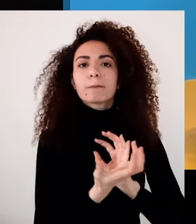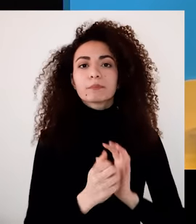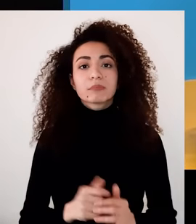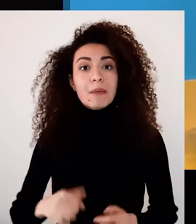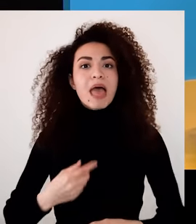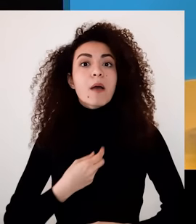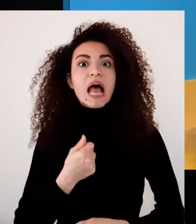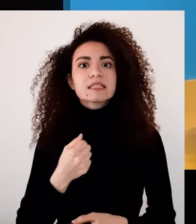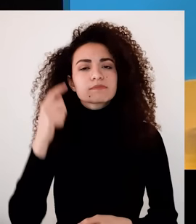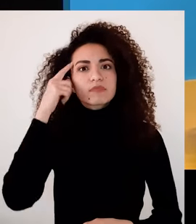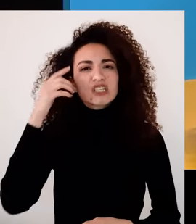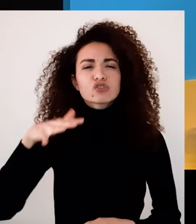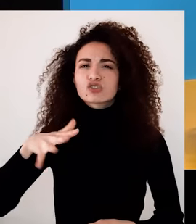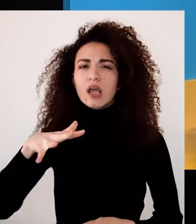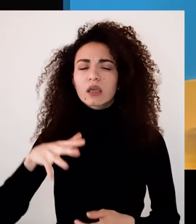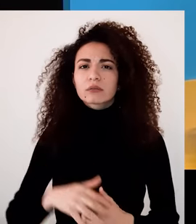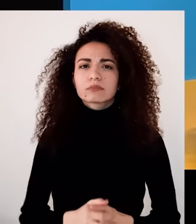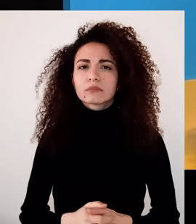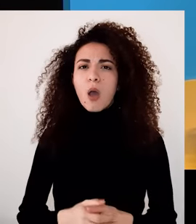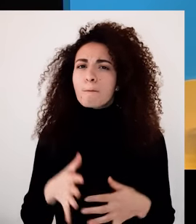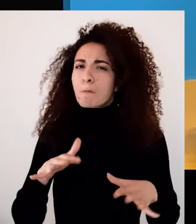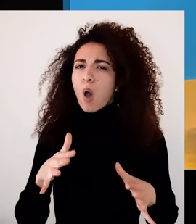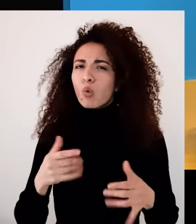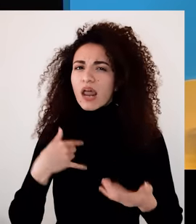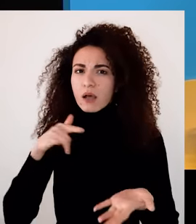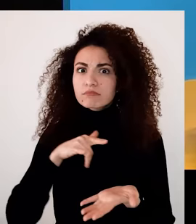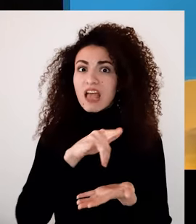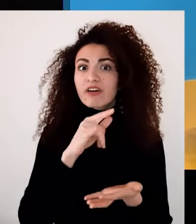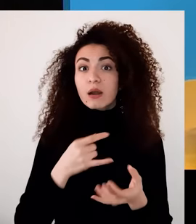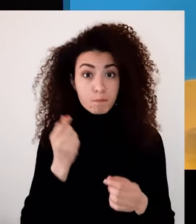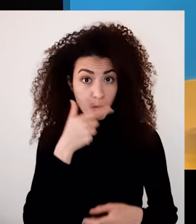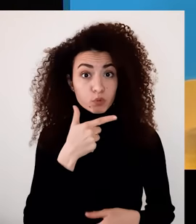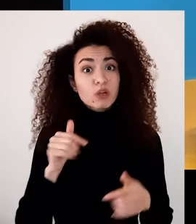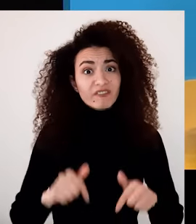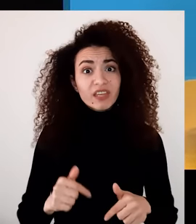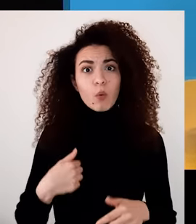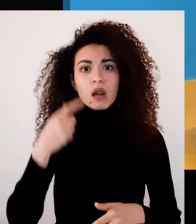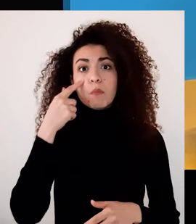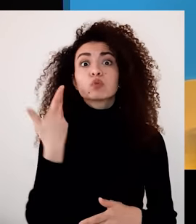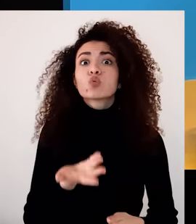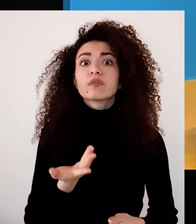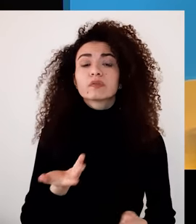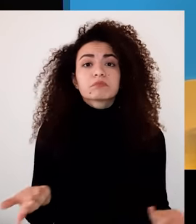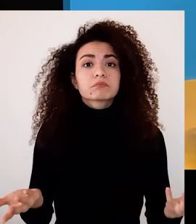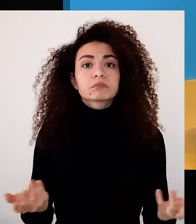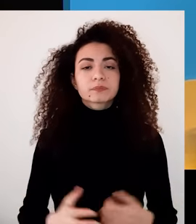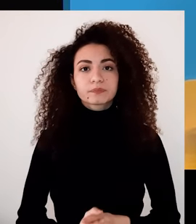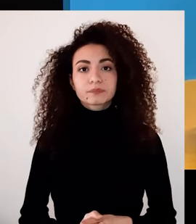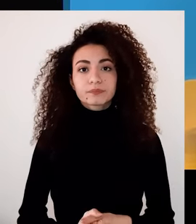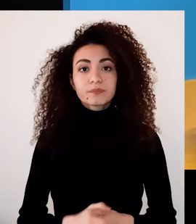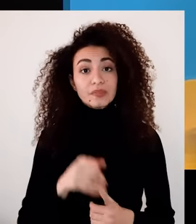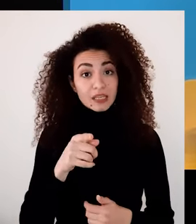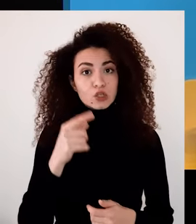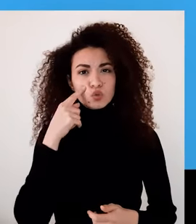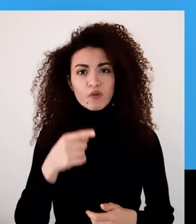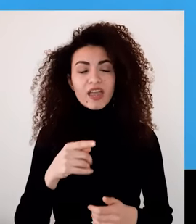العالم كما أتمنى وأشعر أيضاً بالشك فهل سأتلزز فعلاً باختبار السفر وأنا